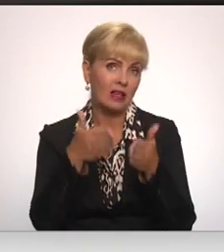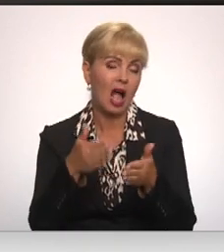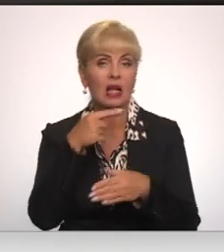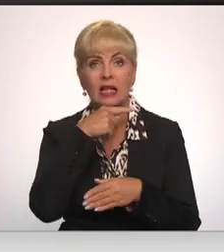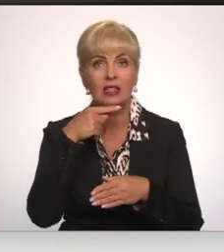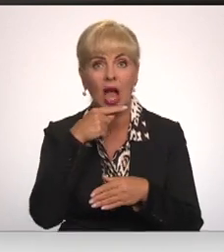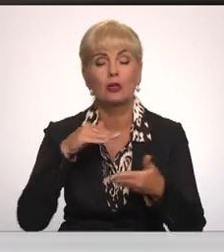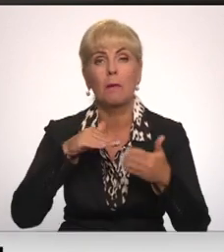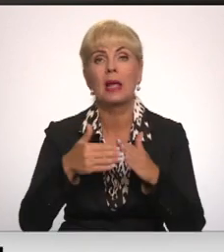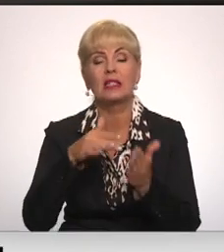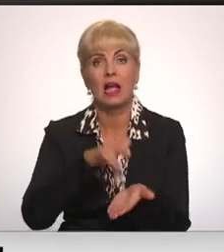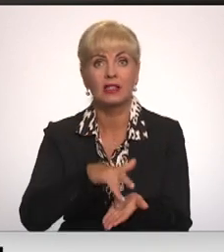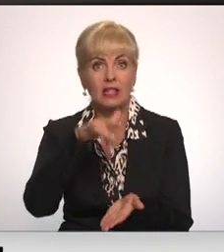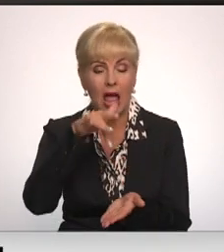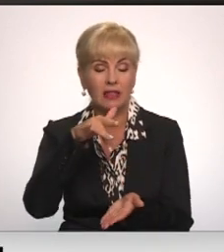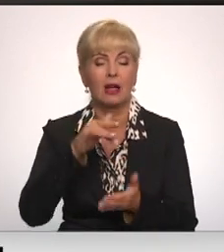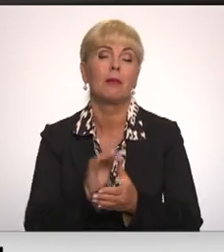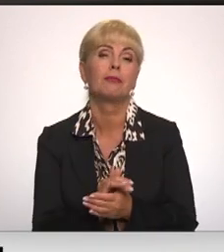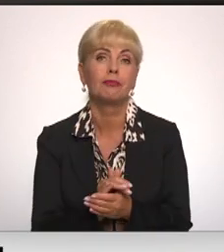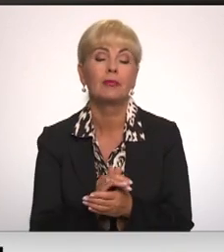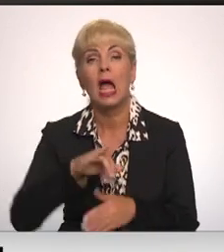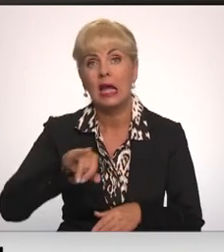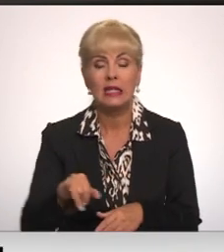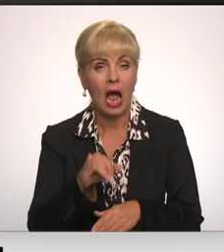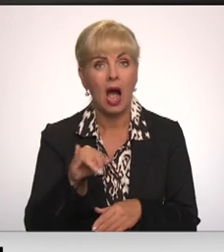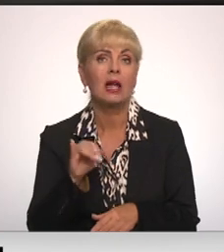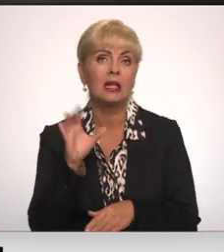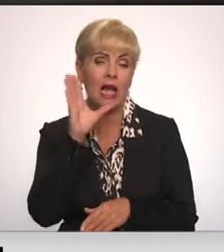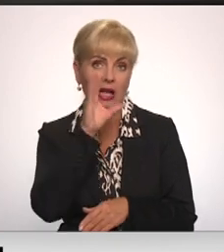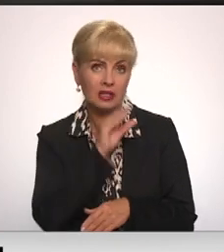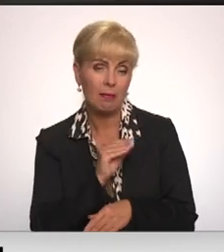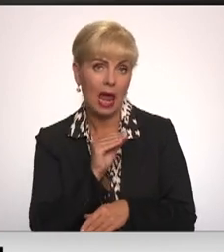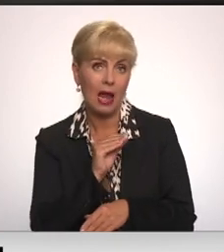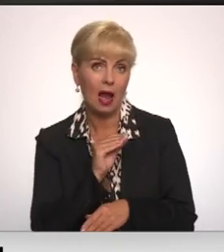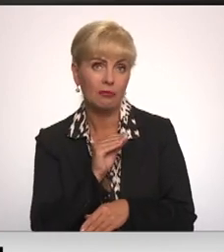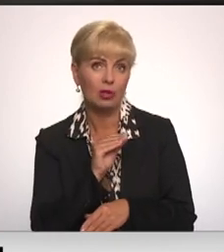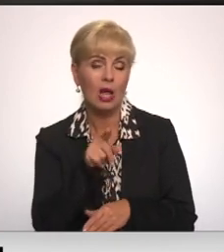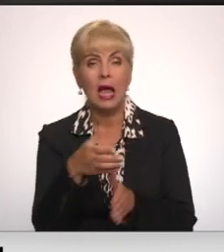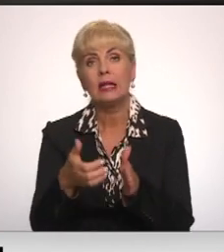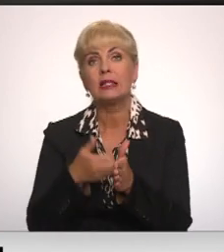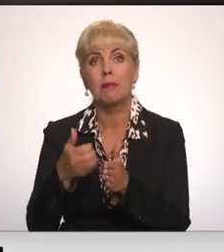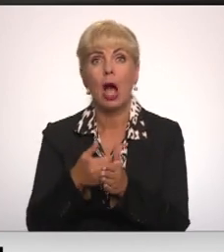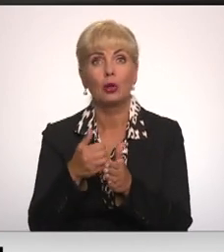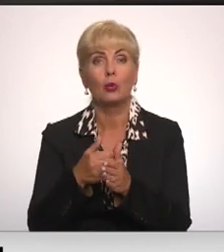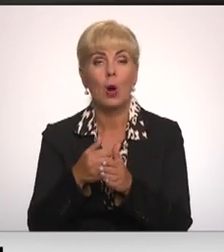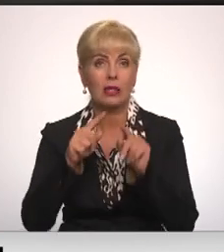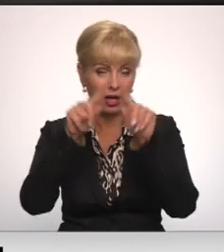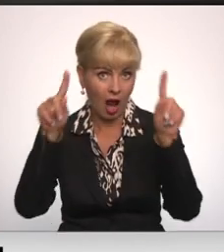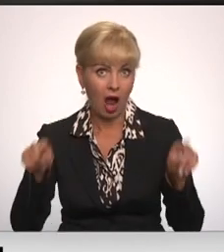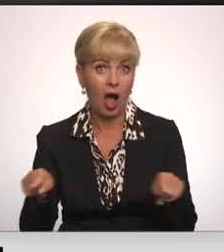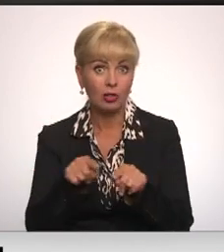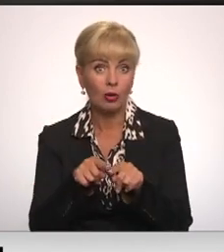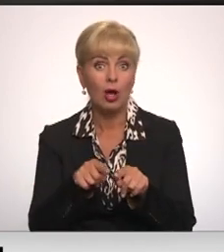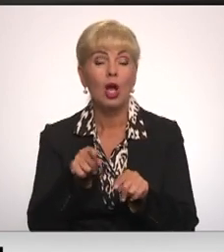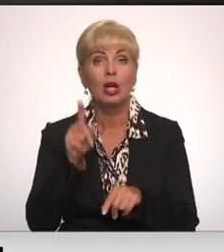pilsētas centrā. Jā, un tad ir arī iespējams izmantot karti. Jā, un